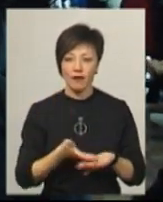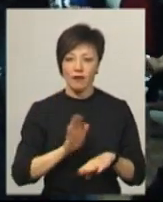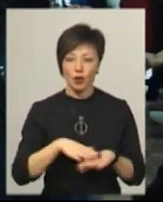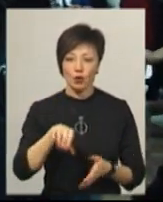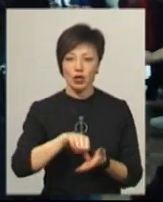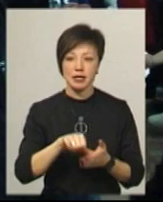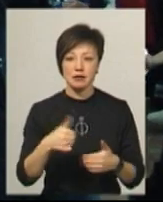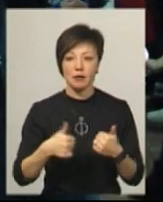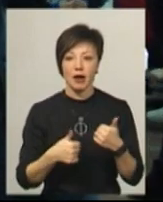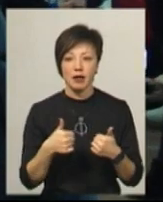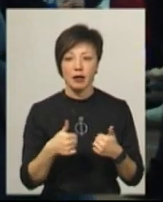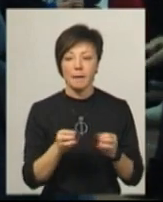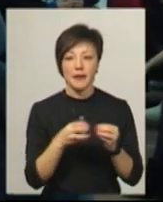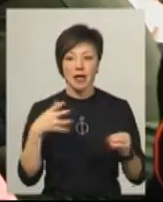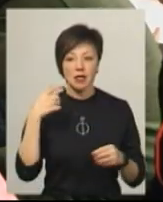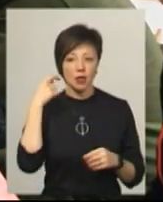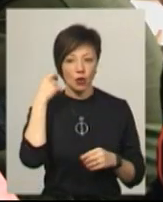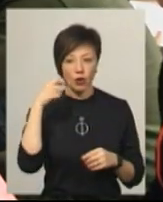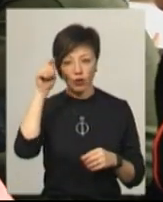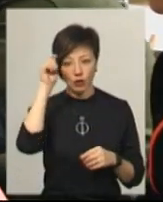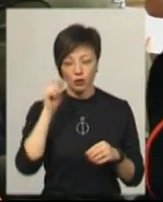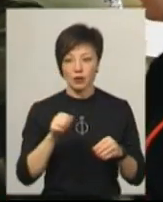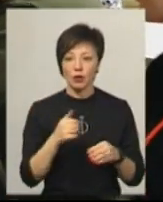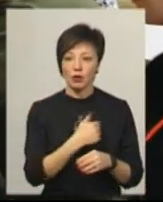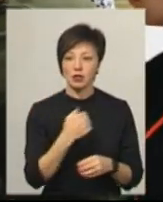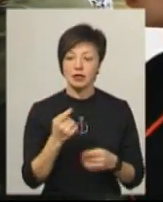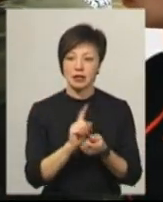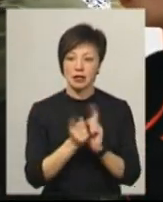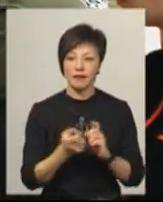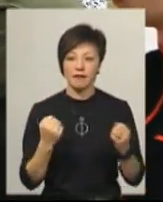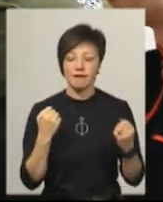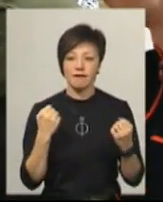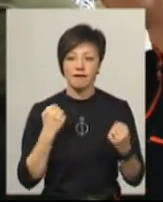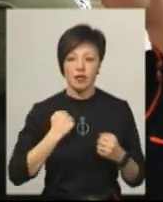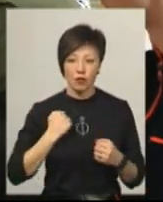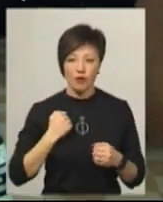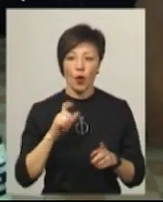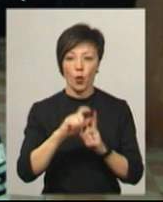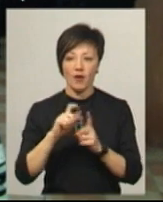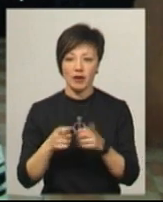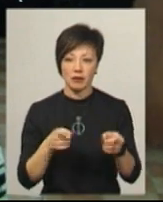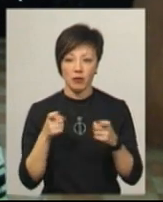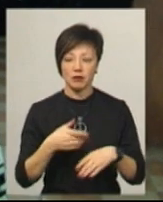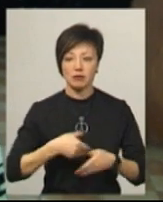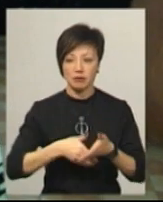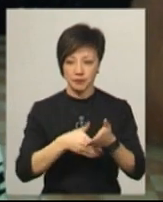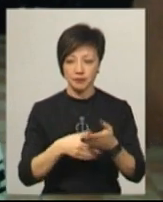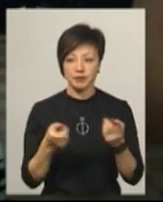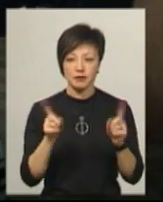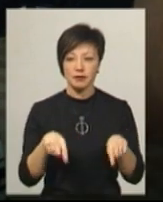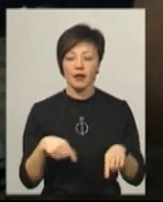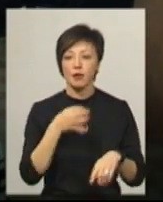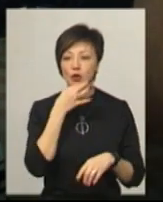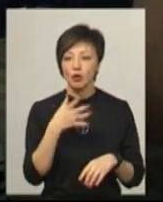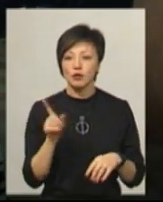Учасника змагає Олександр Гутюку 15 років. Хлопець говорить стати військовим. Певнений, коли у вас стрільба, йому в цьому допоможе. Мені подобається те, що